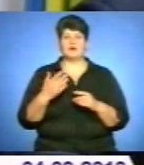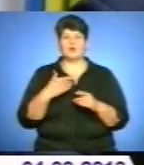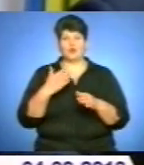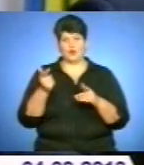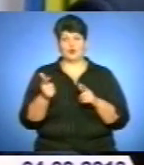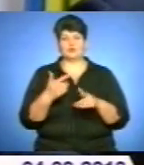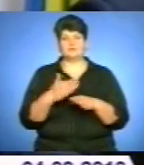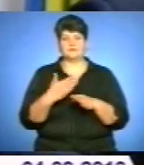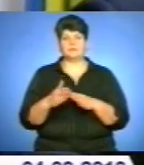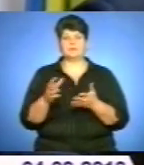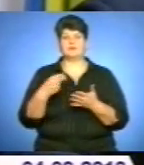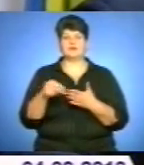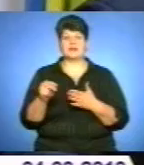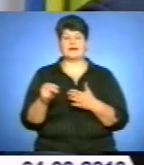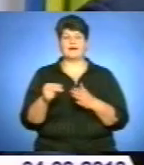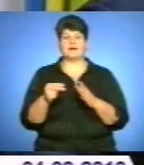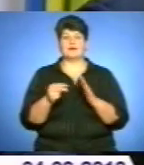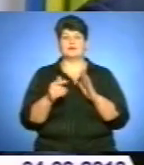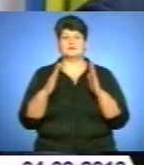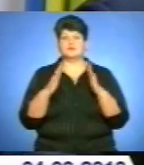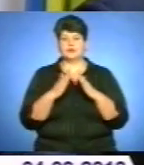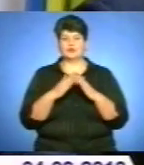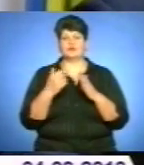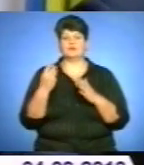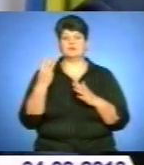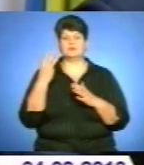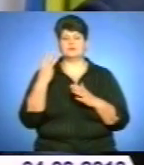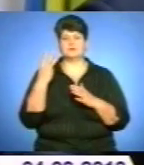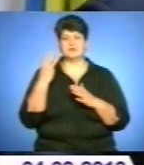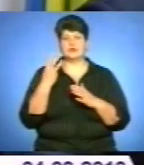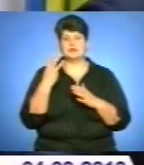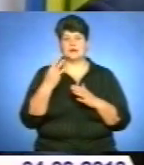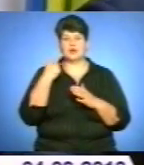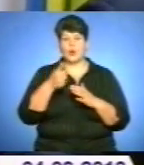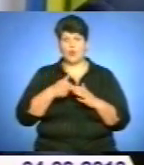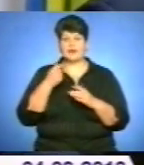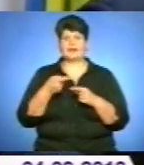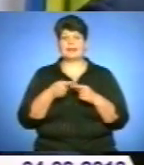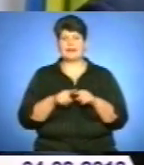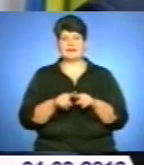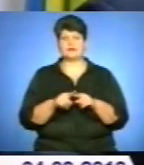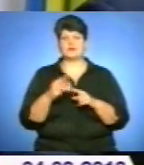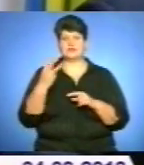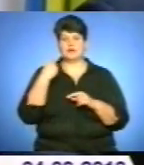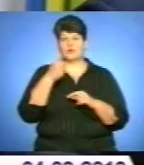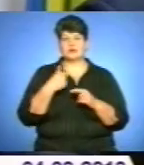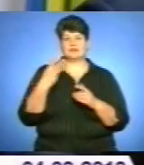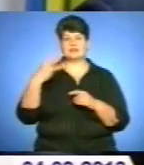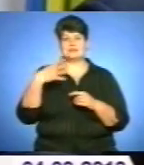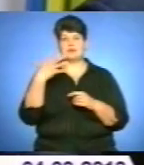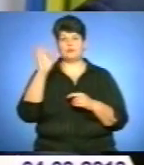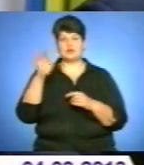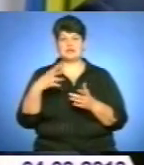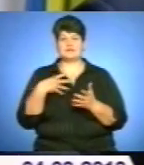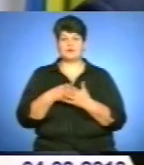придбання неруховості до семи років, техніку до п'яти років. При умові вашої сплати 25-30% власними